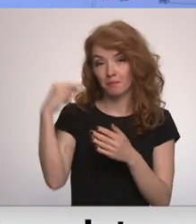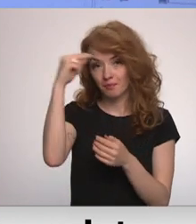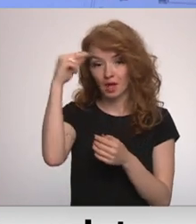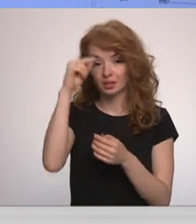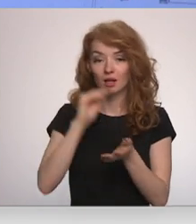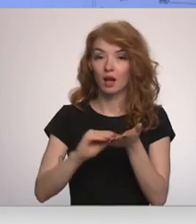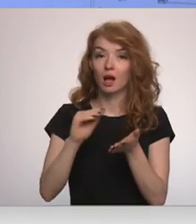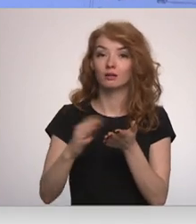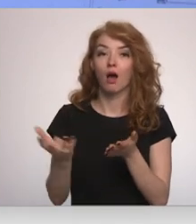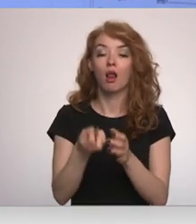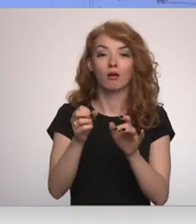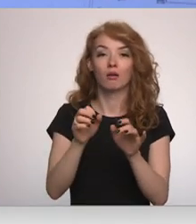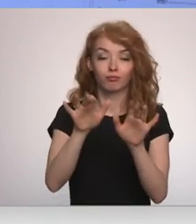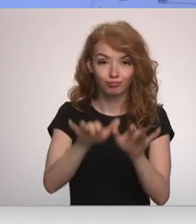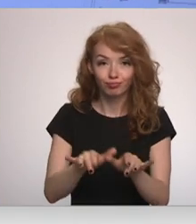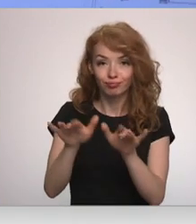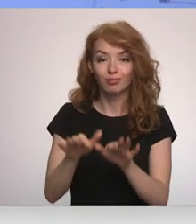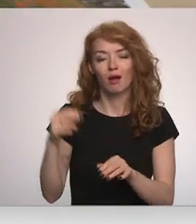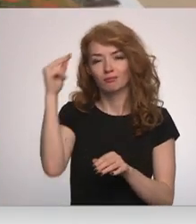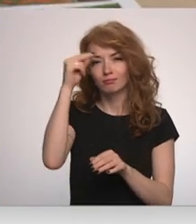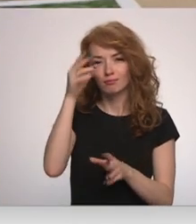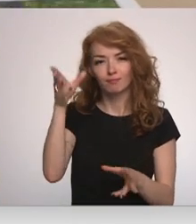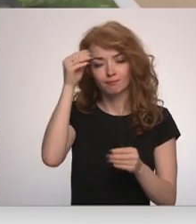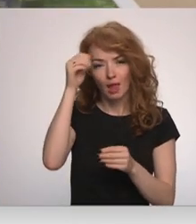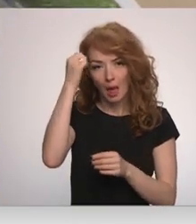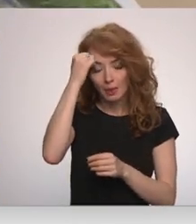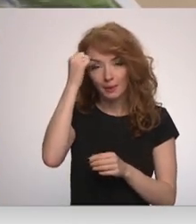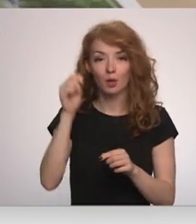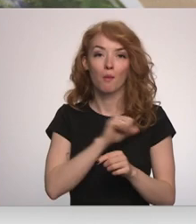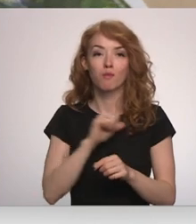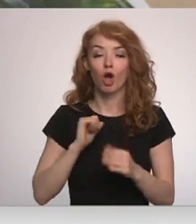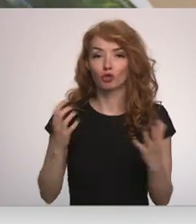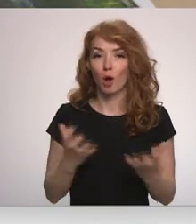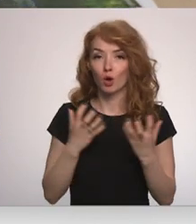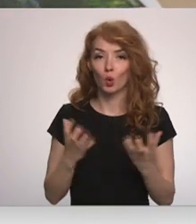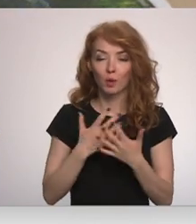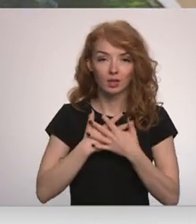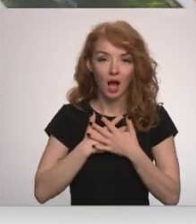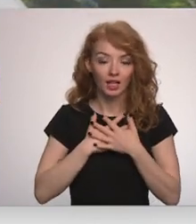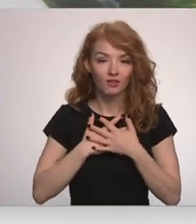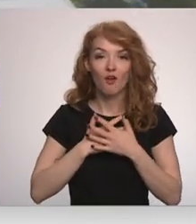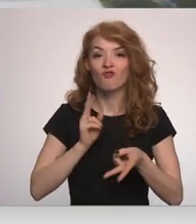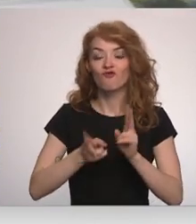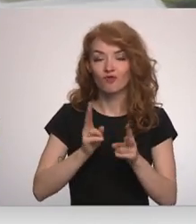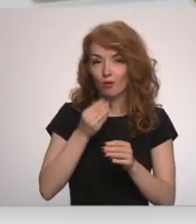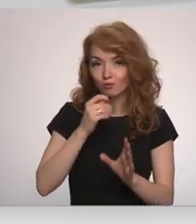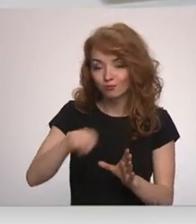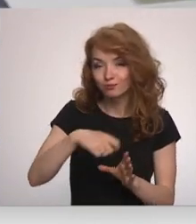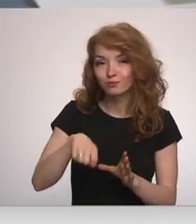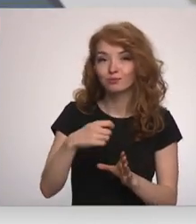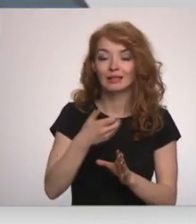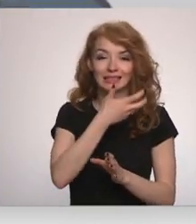rakstīt ar datoru, trenēt atmiņu, pašuprūpas aktivitātes, virtuos aktivitātes, gatavot,